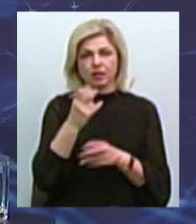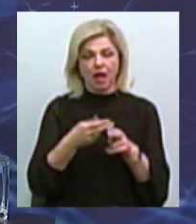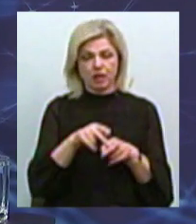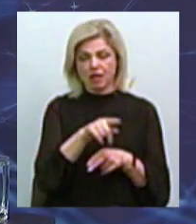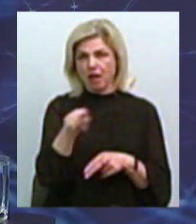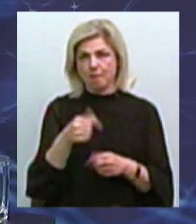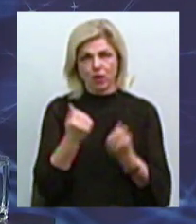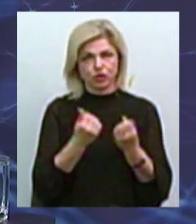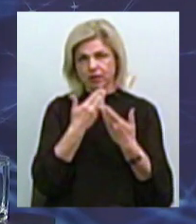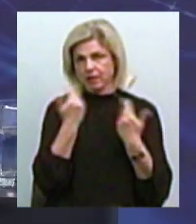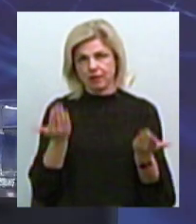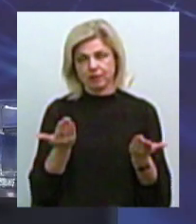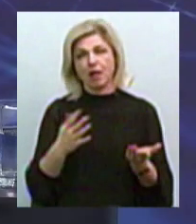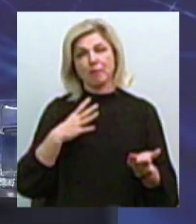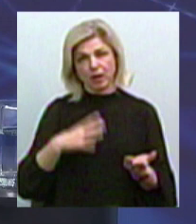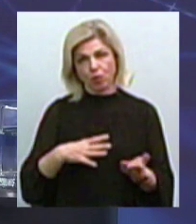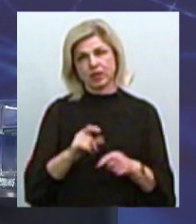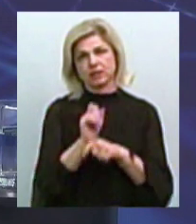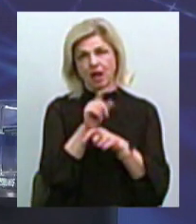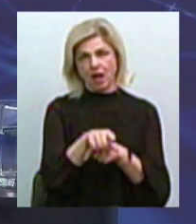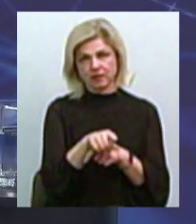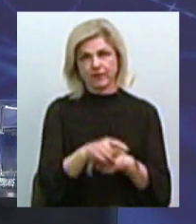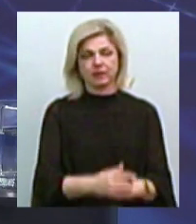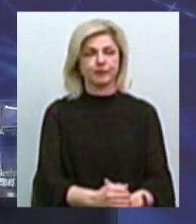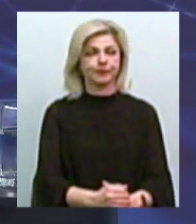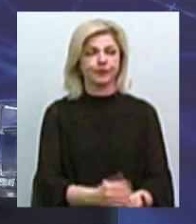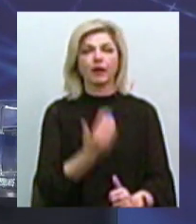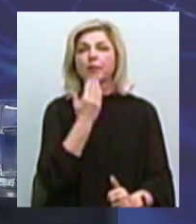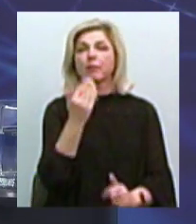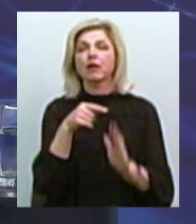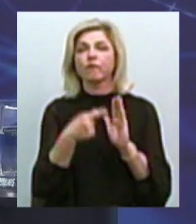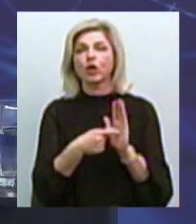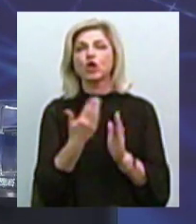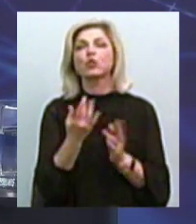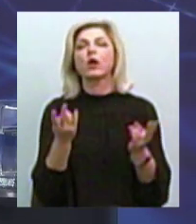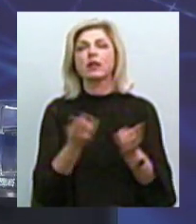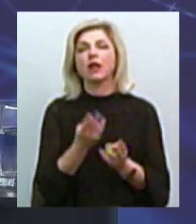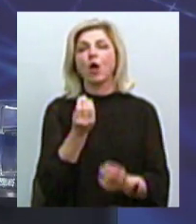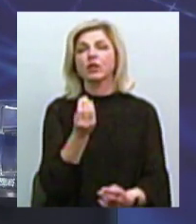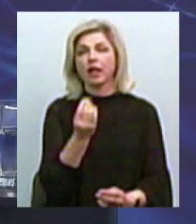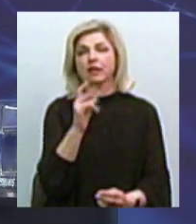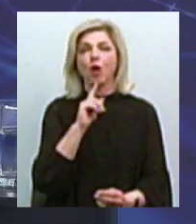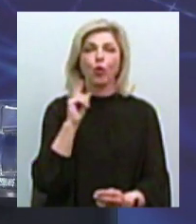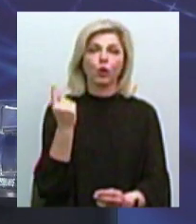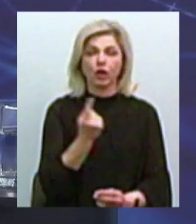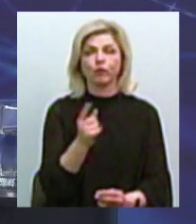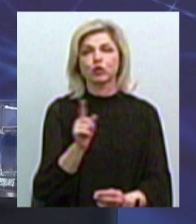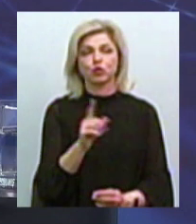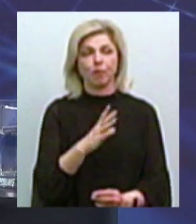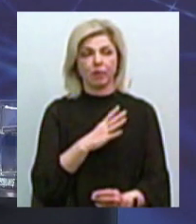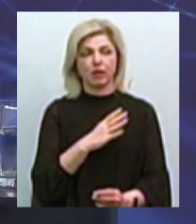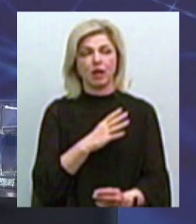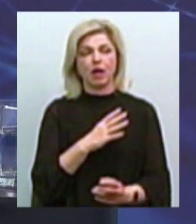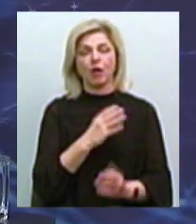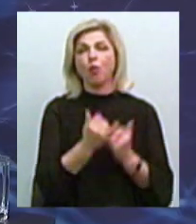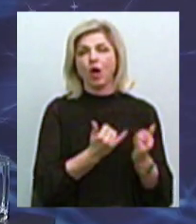Приходиться заказувати... А скільки потрібно грошей, щоб на рік, наприклад, щоб в належному стані утримувати